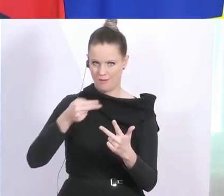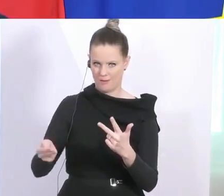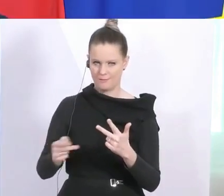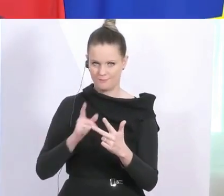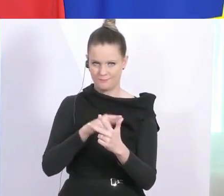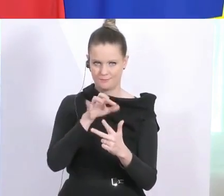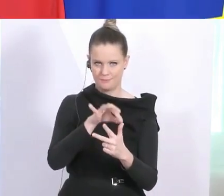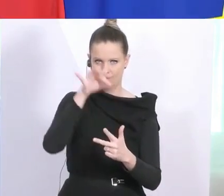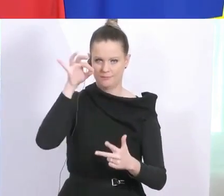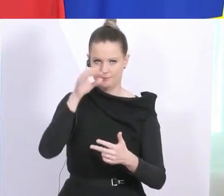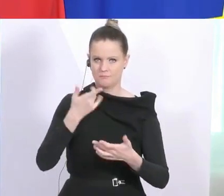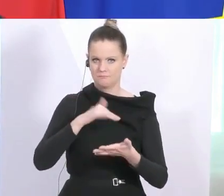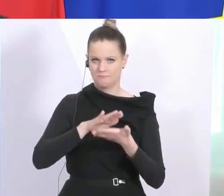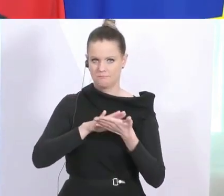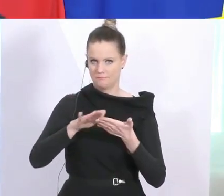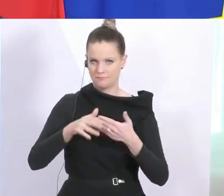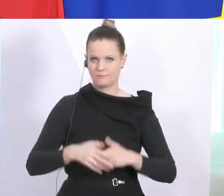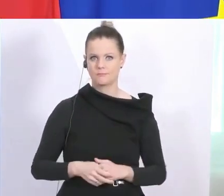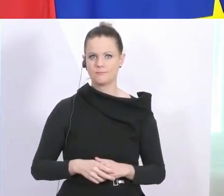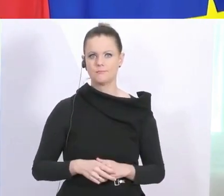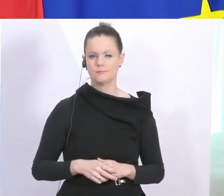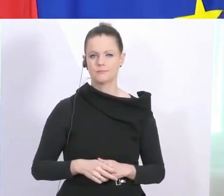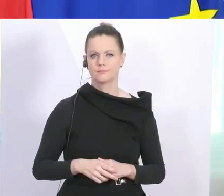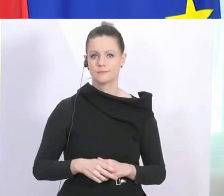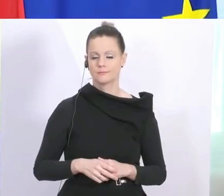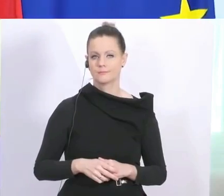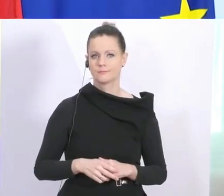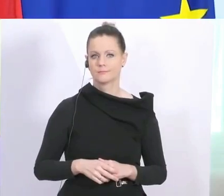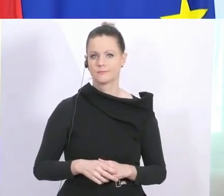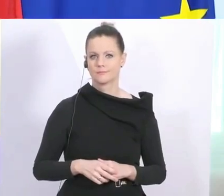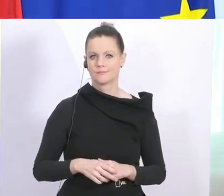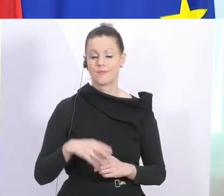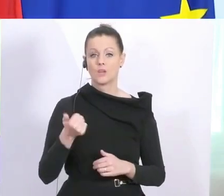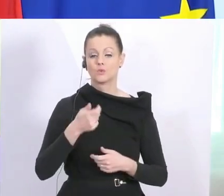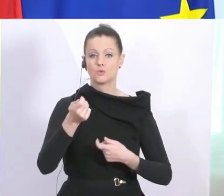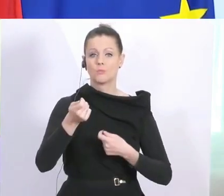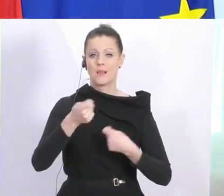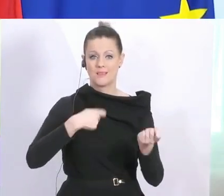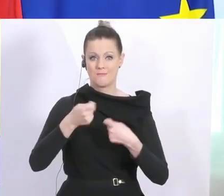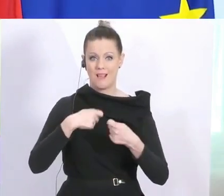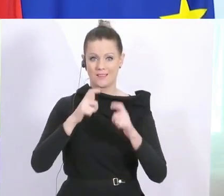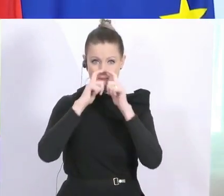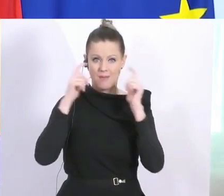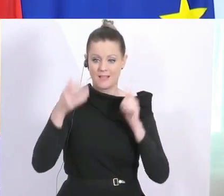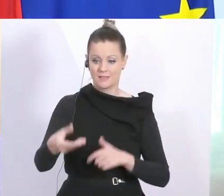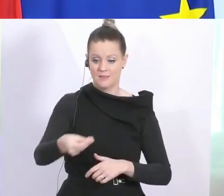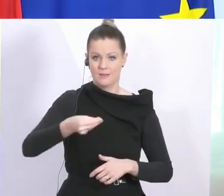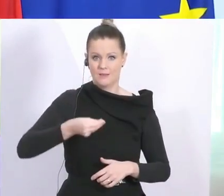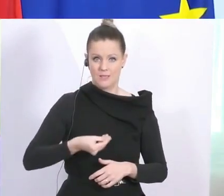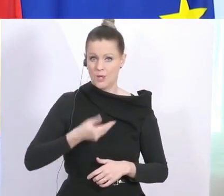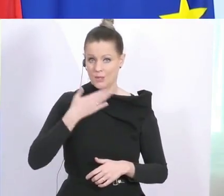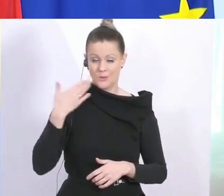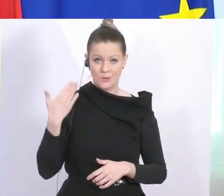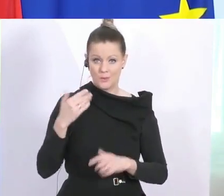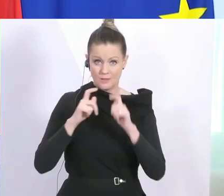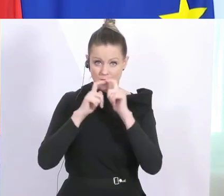beginne bei der ersten Frage, weil das ist die einfachste. Es ist ganz einfach, wenn Ihnen vorm Supermarkt eine Maske in die Hand gedrückt wird und Sie setzen die